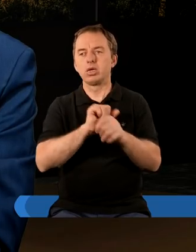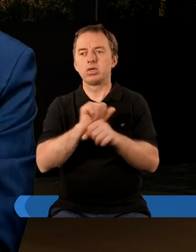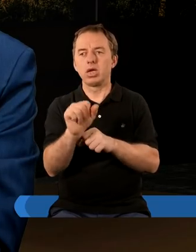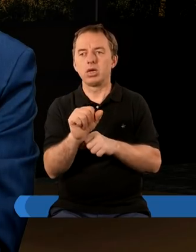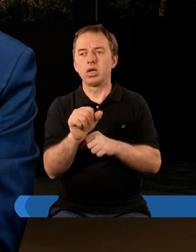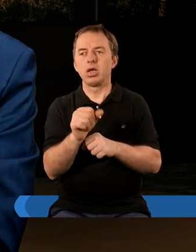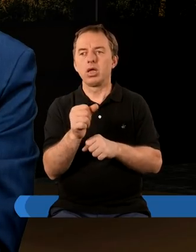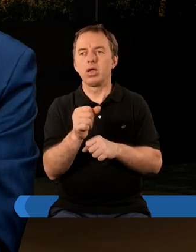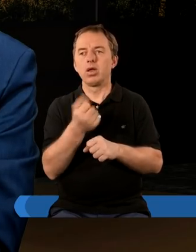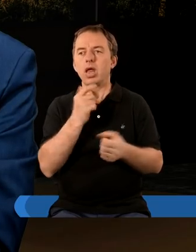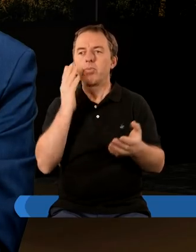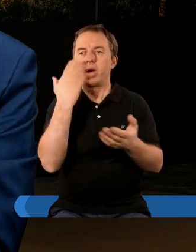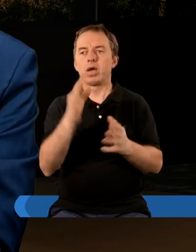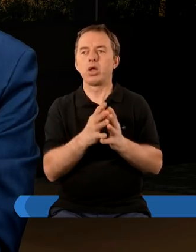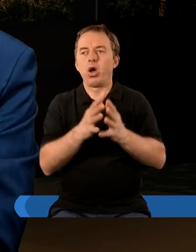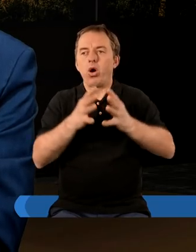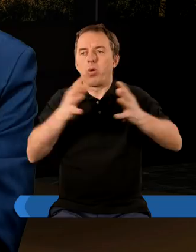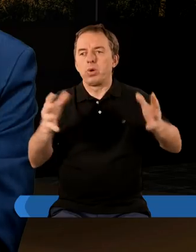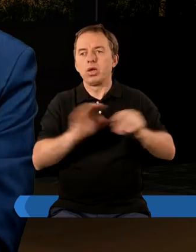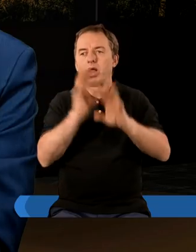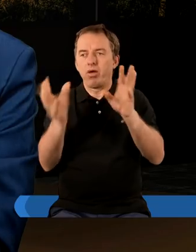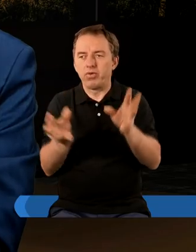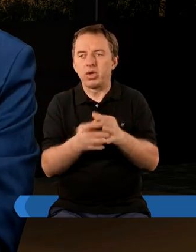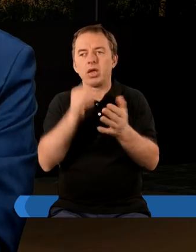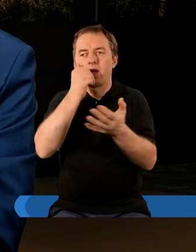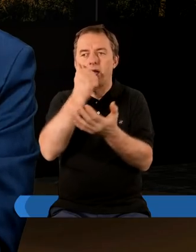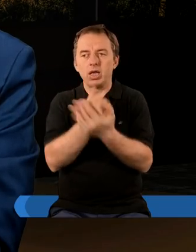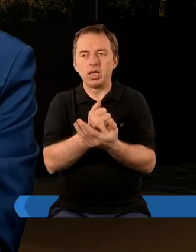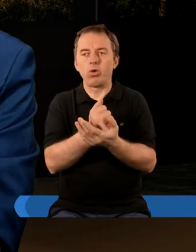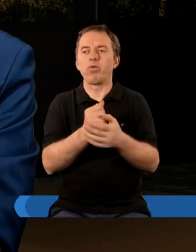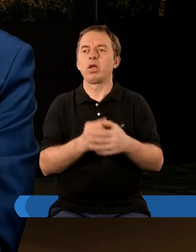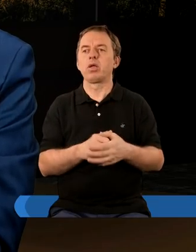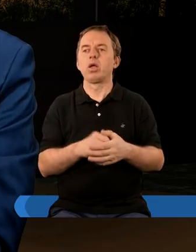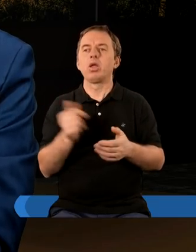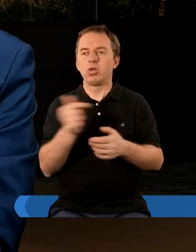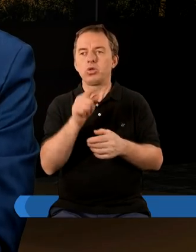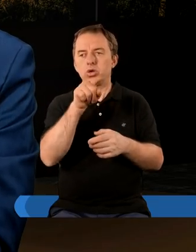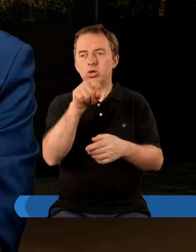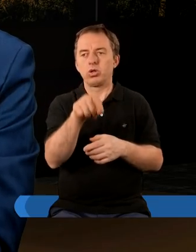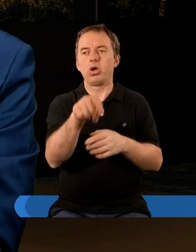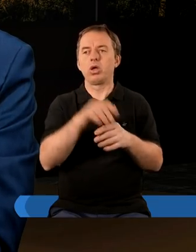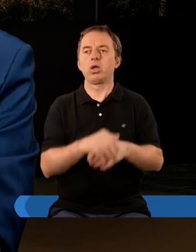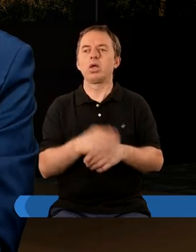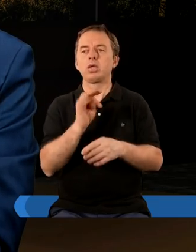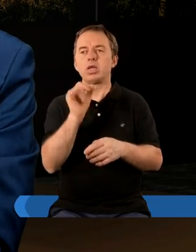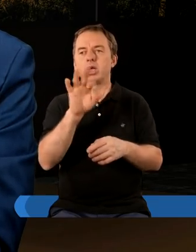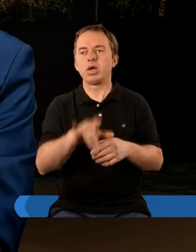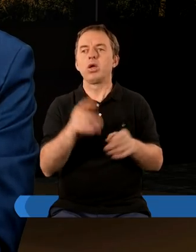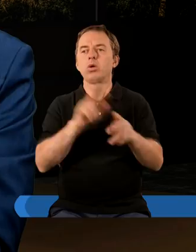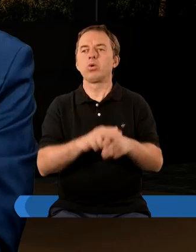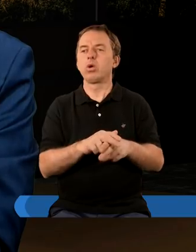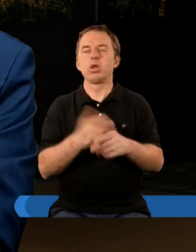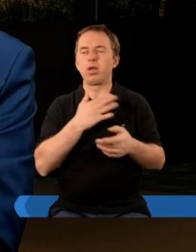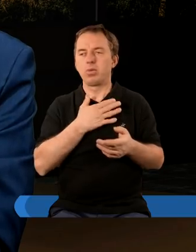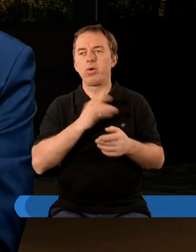jest chyba najbardziej obszerny ze wszystkich tych listów, a dotyczy to teatyry, która